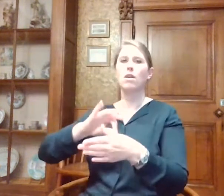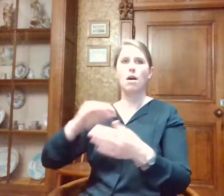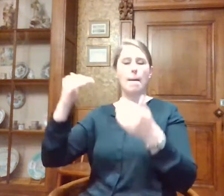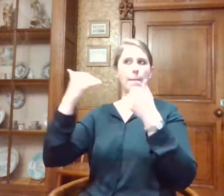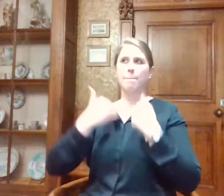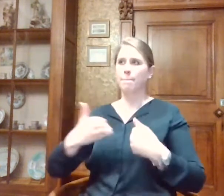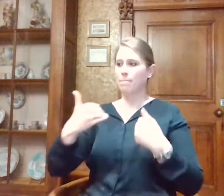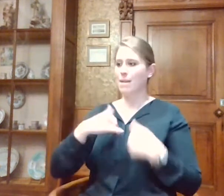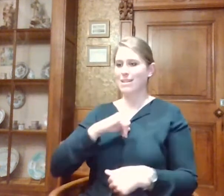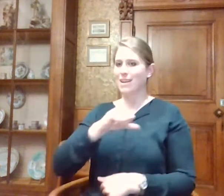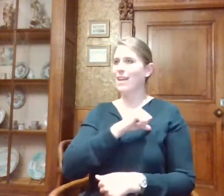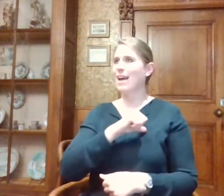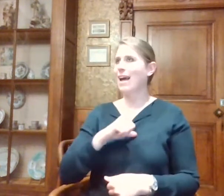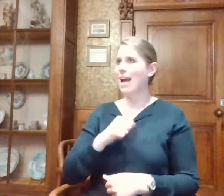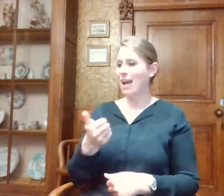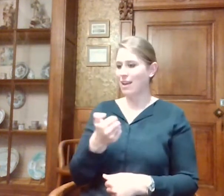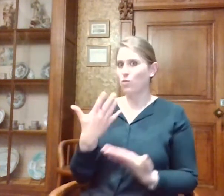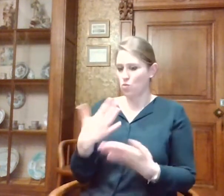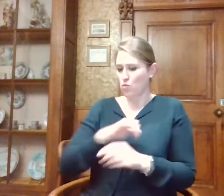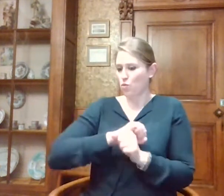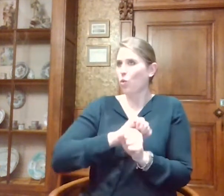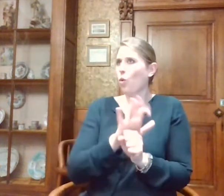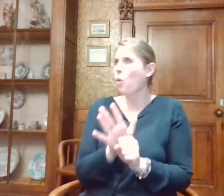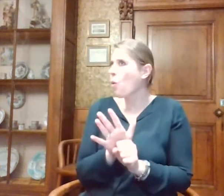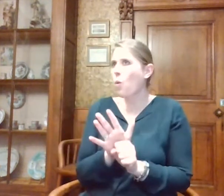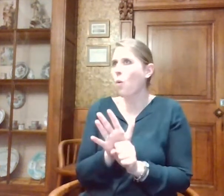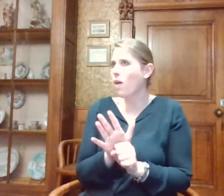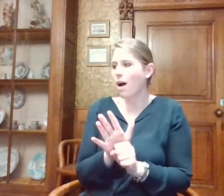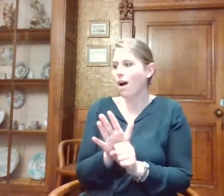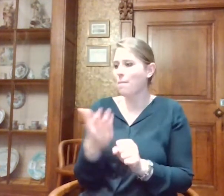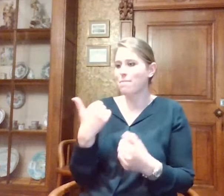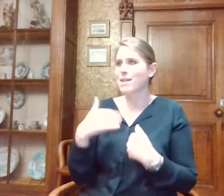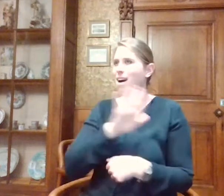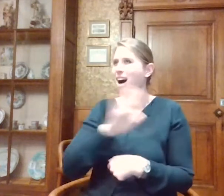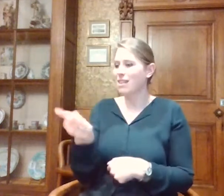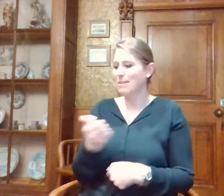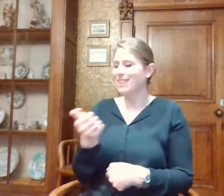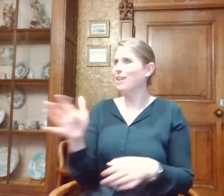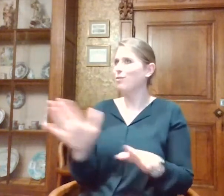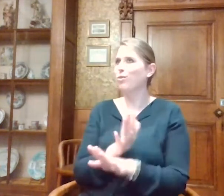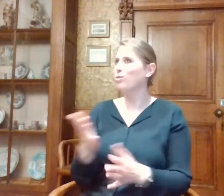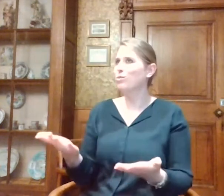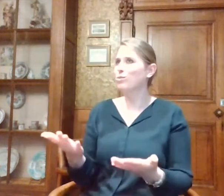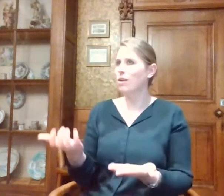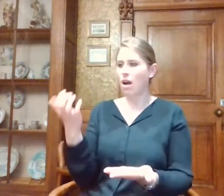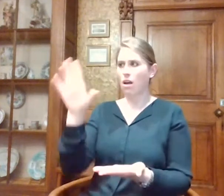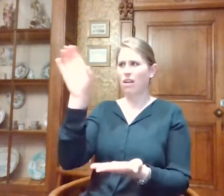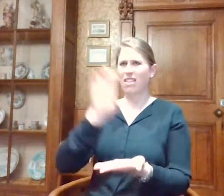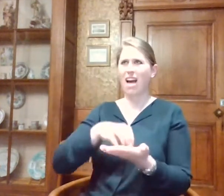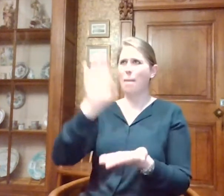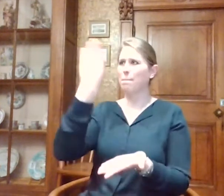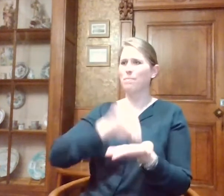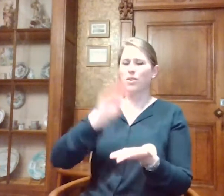eigenlijk, zeker door die corona nu gewoon, om dingen met hun telefoon te doen. Dus een app downloaden,